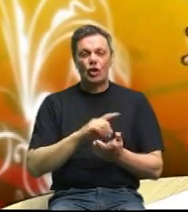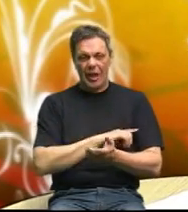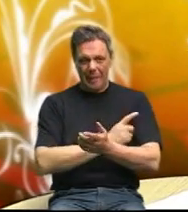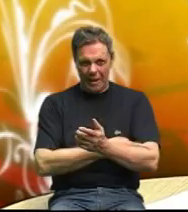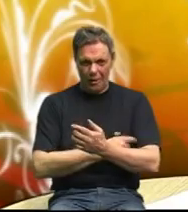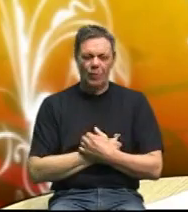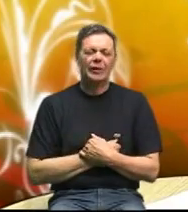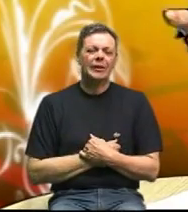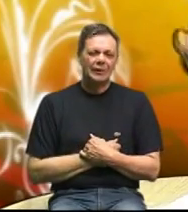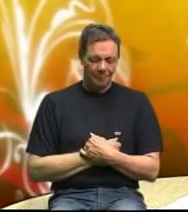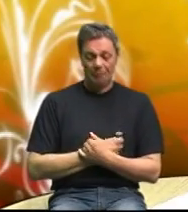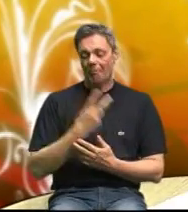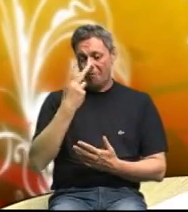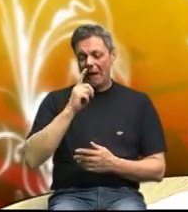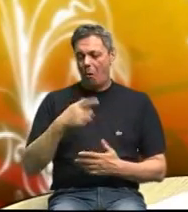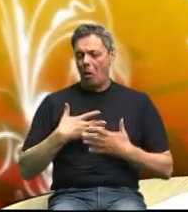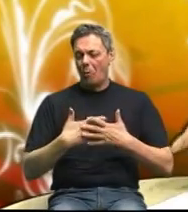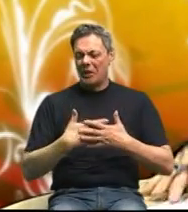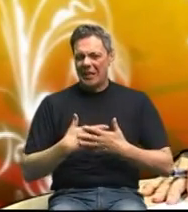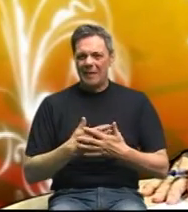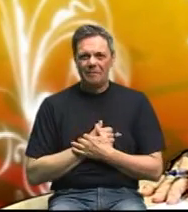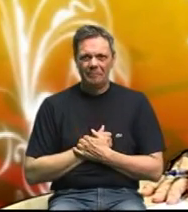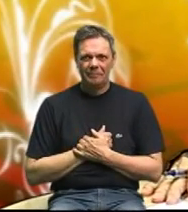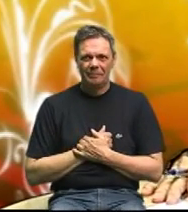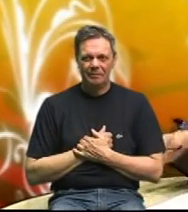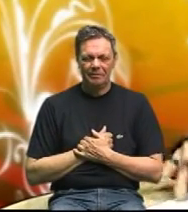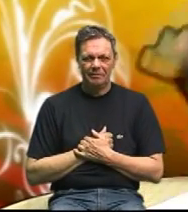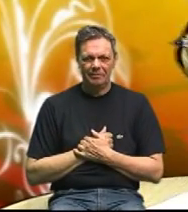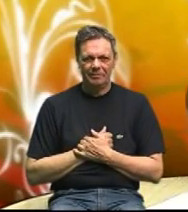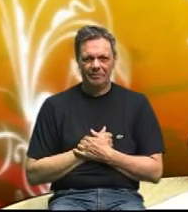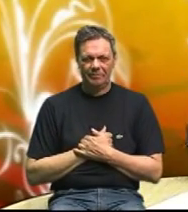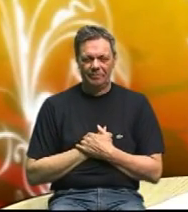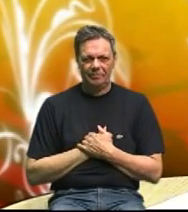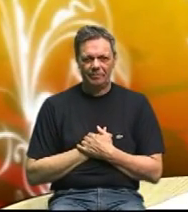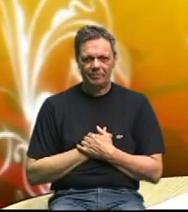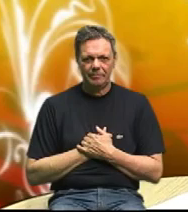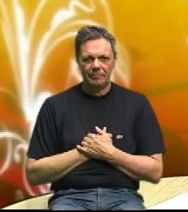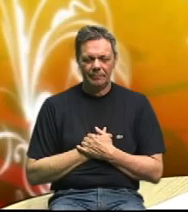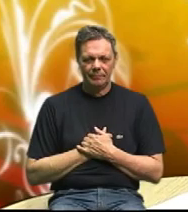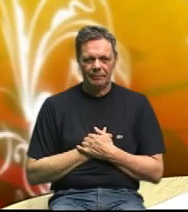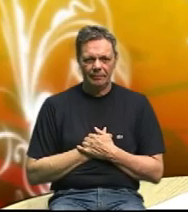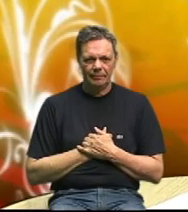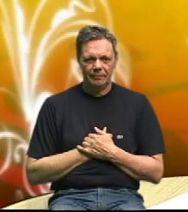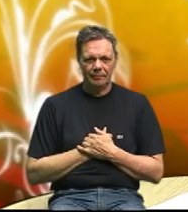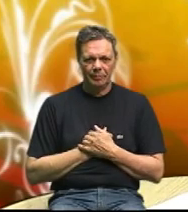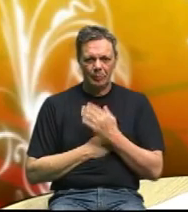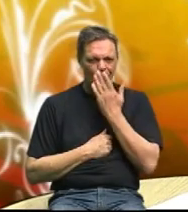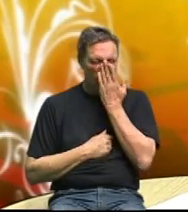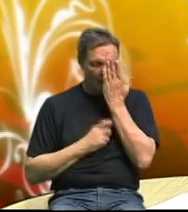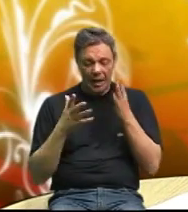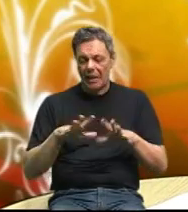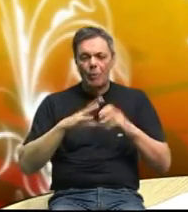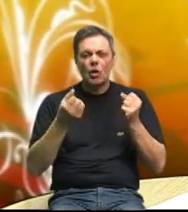normalno mora me dihat i radi srce sve tako bazalni metabolizam da bi to sve